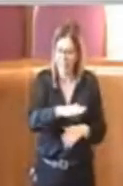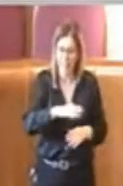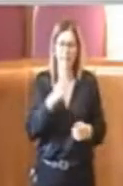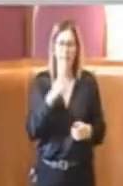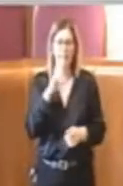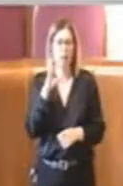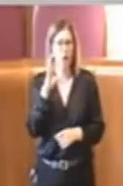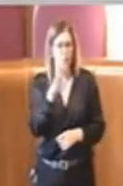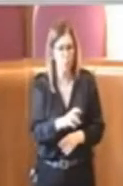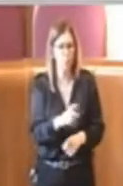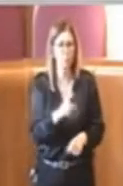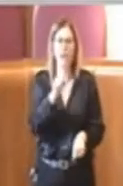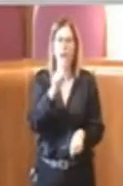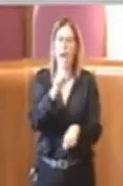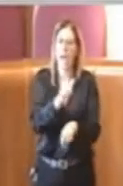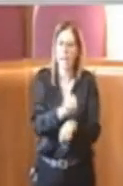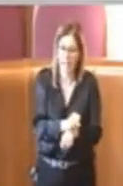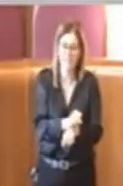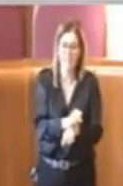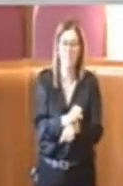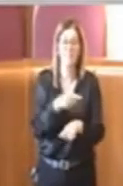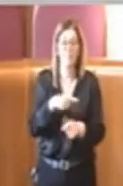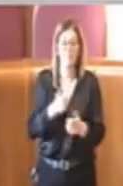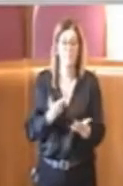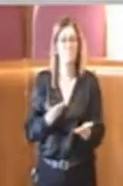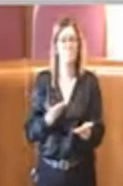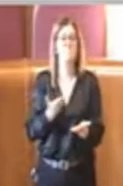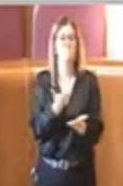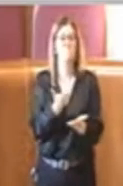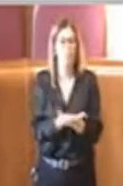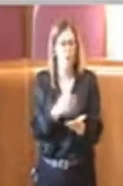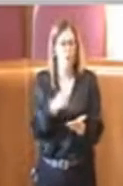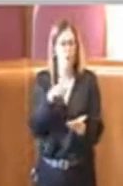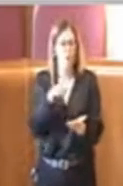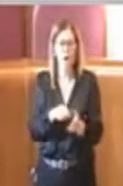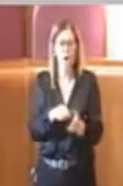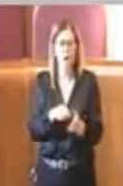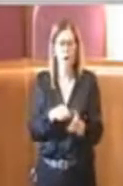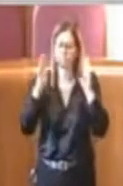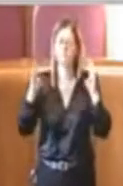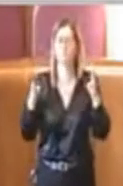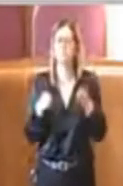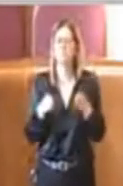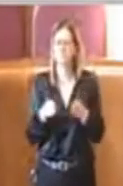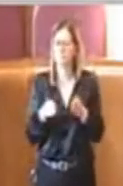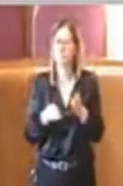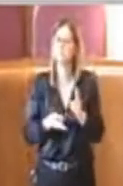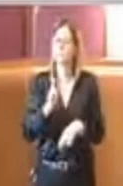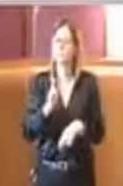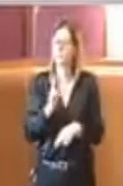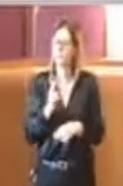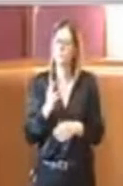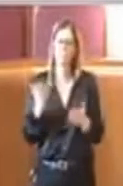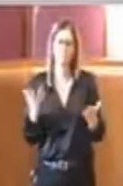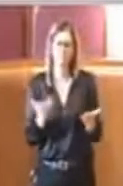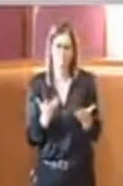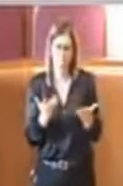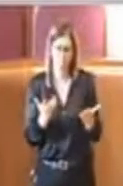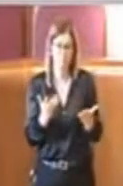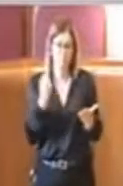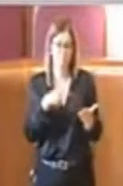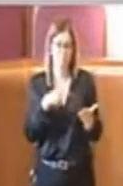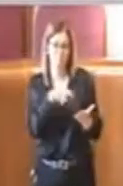arresti, ma questa mozione prende spunto da una